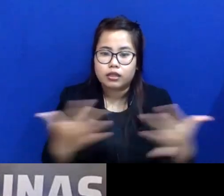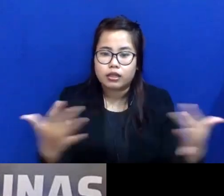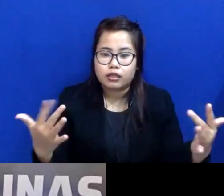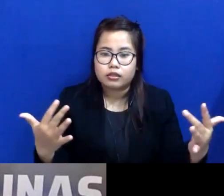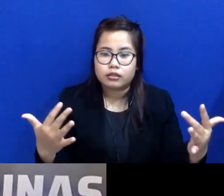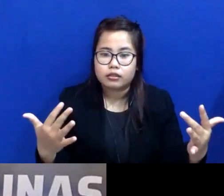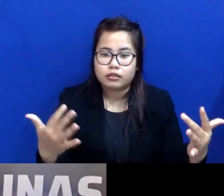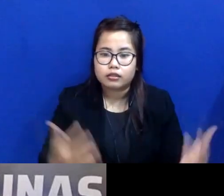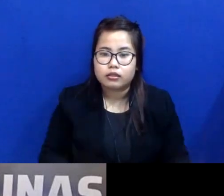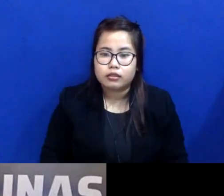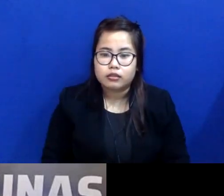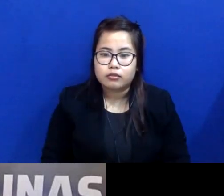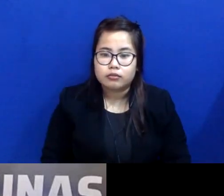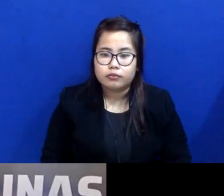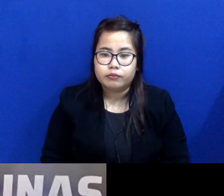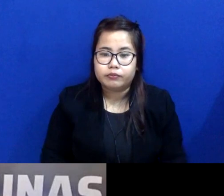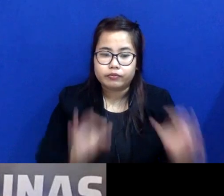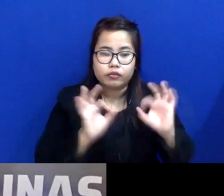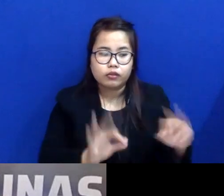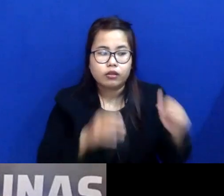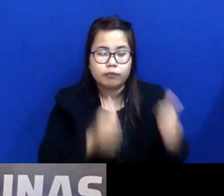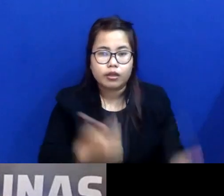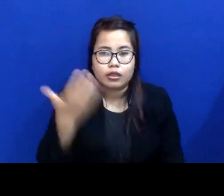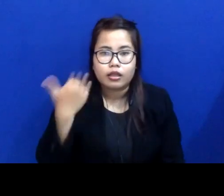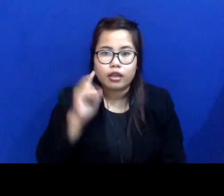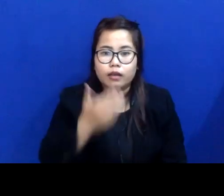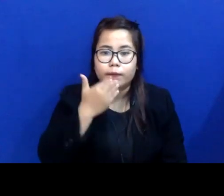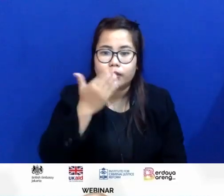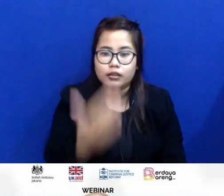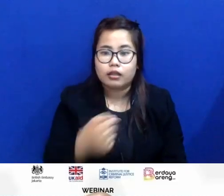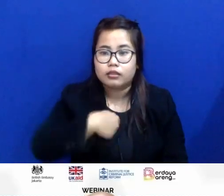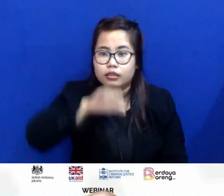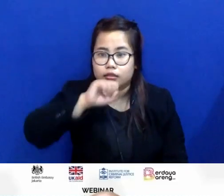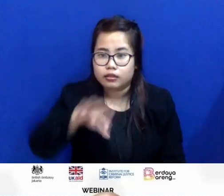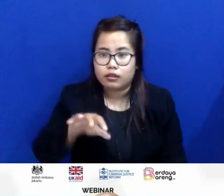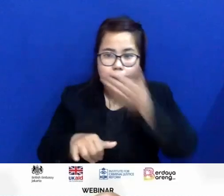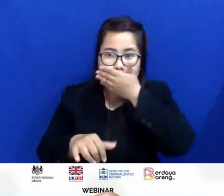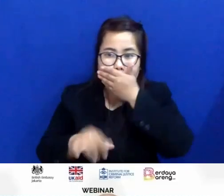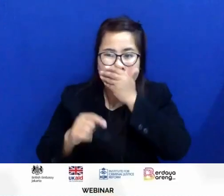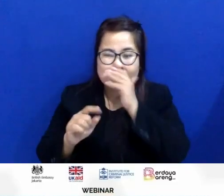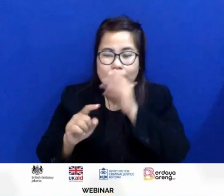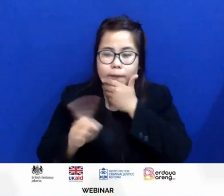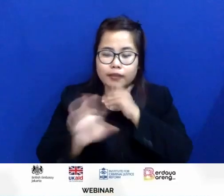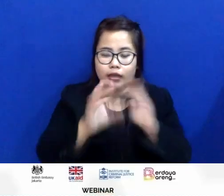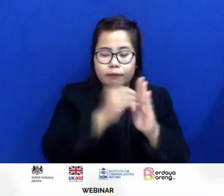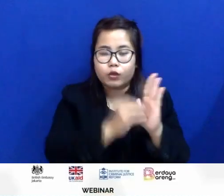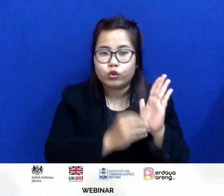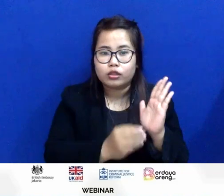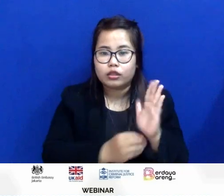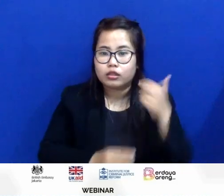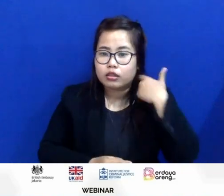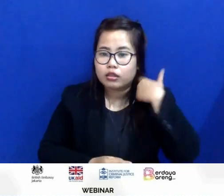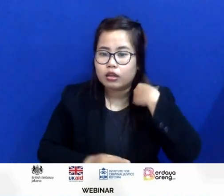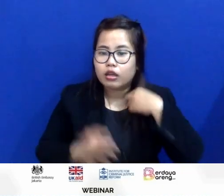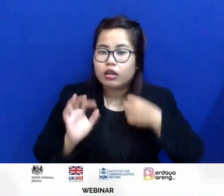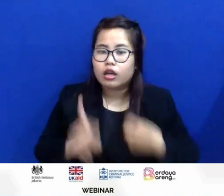Baik, tadi ada beberapa pertanyaan ya. Saya jawab tidak berurutan. Kelebihan